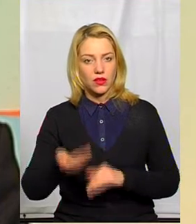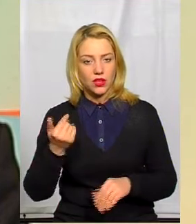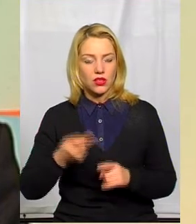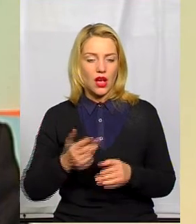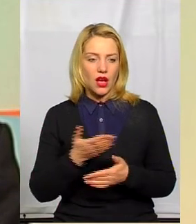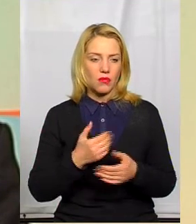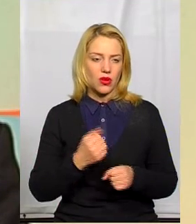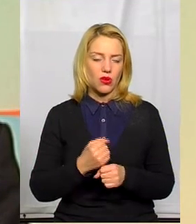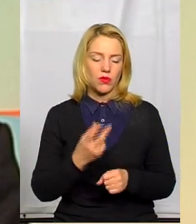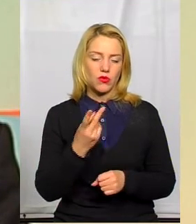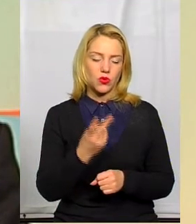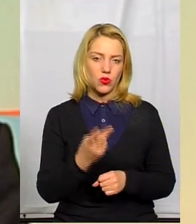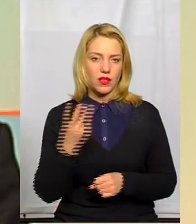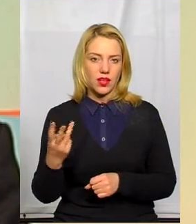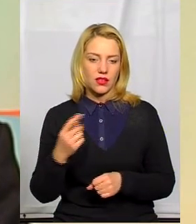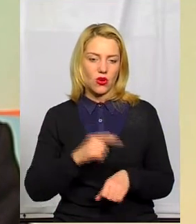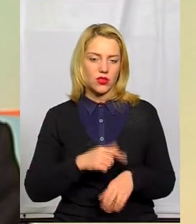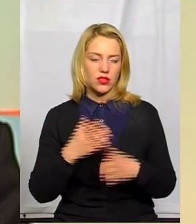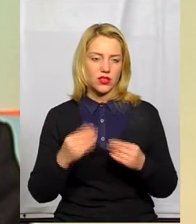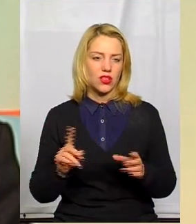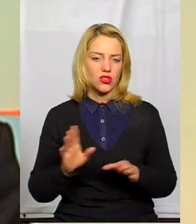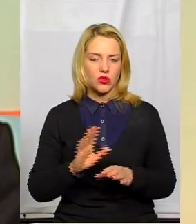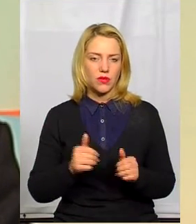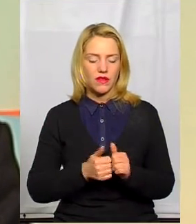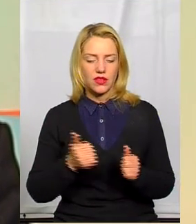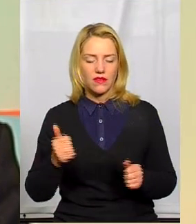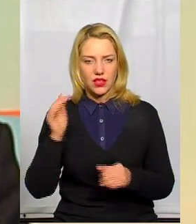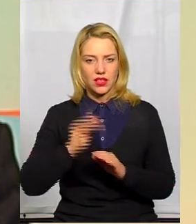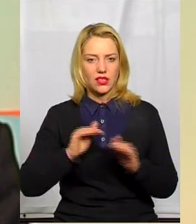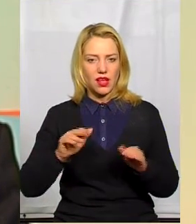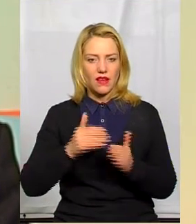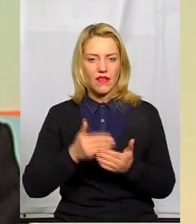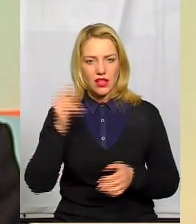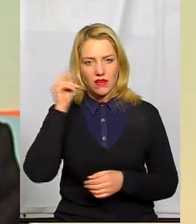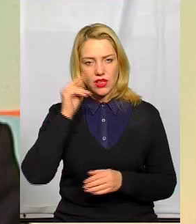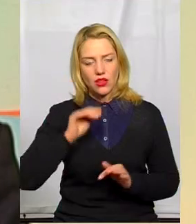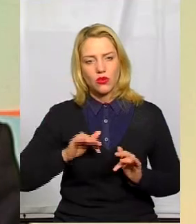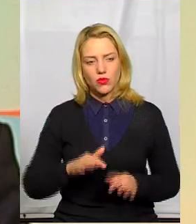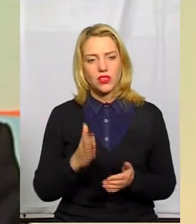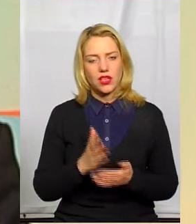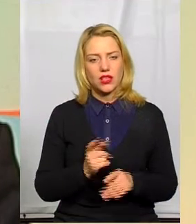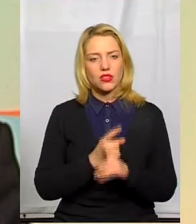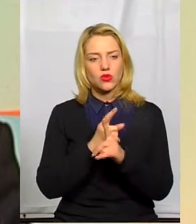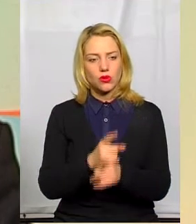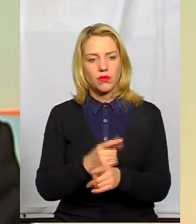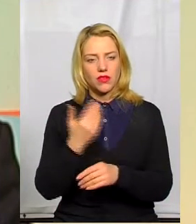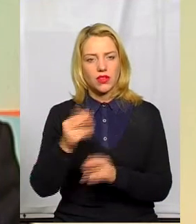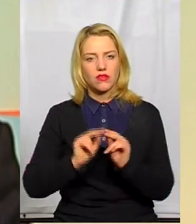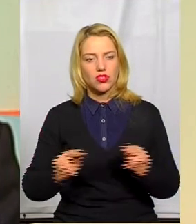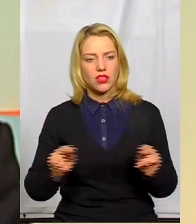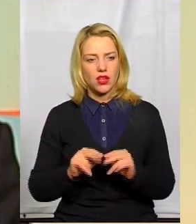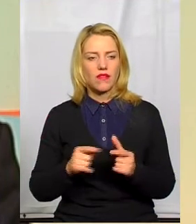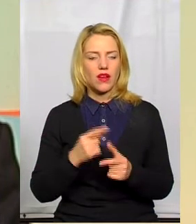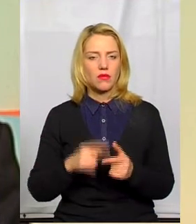робимо десь так друга, третя година дня, щоб не надто сильно відривати школярів від навчального процесу. Звичайно, є ще супровід їхніх